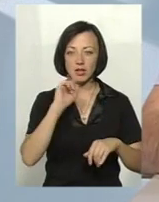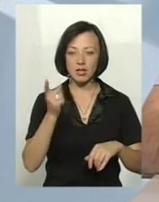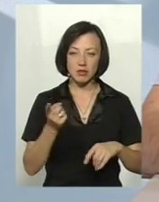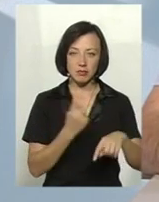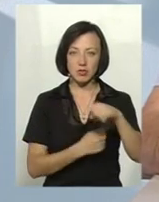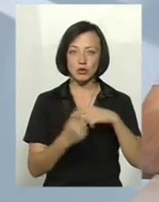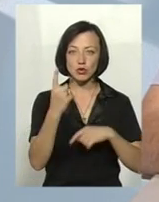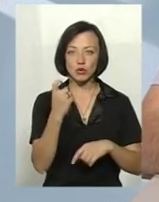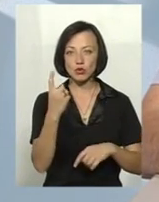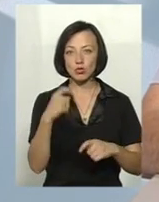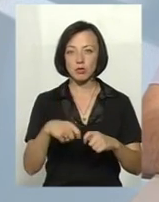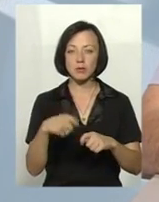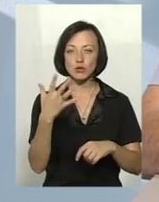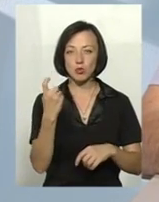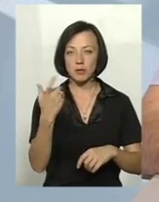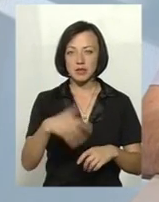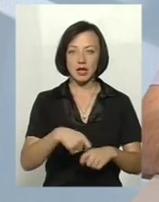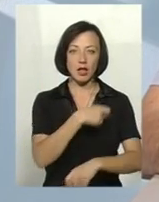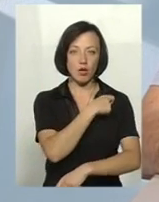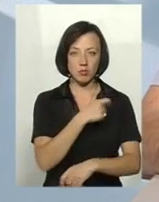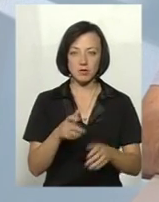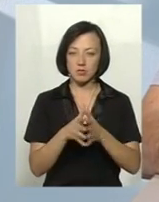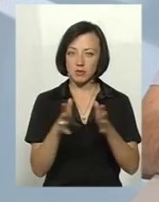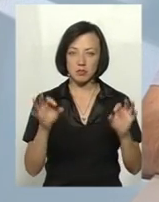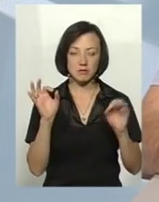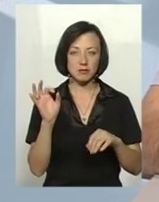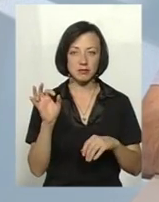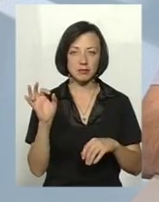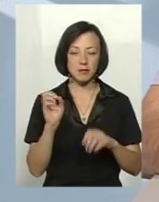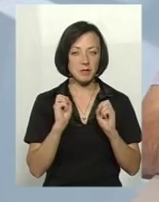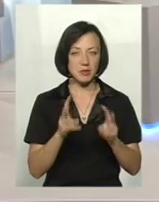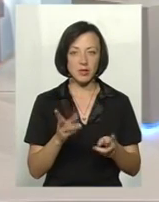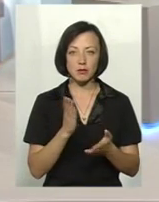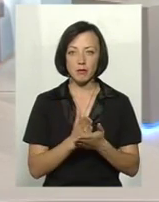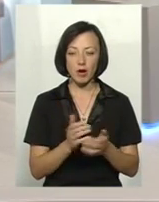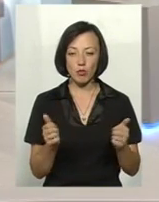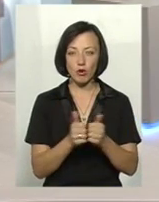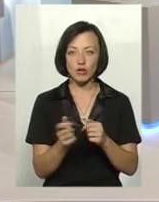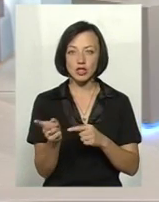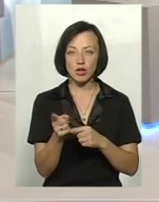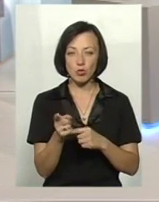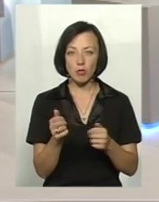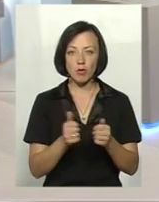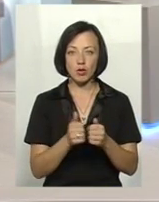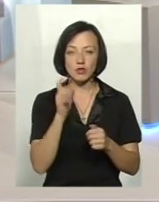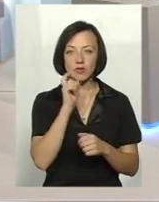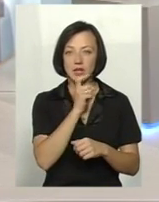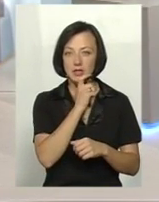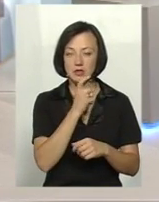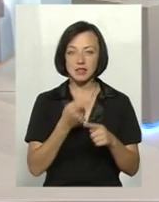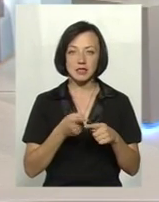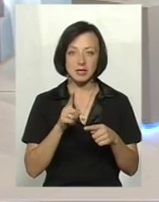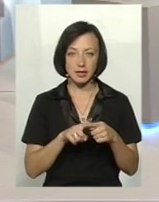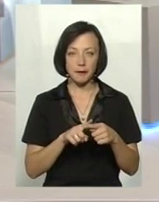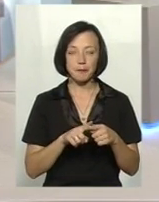територію десь 100-150 кілометрів. Тобто це досить небезпечно, якщо ми говоримо, маємо поруч Тернопільщину, маємо поруч Вінничину, це